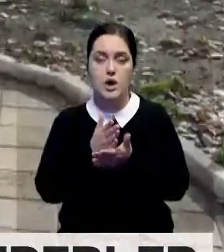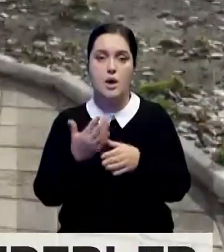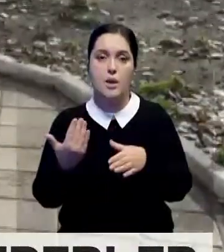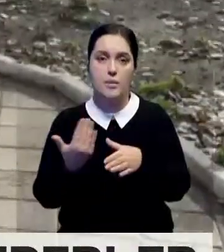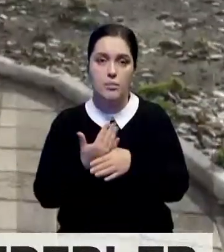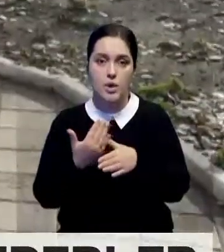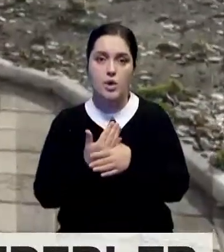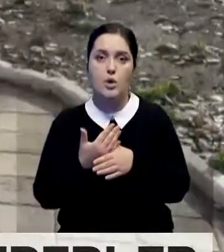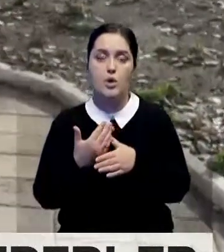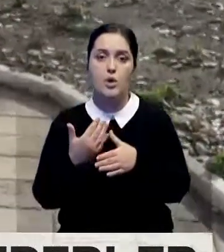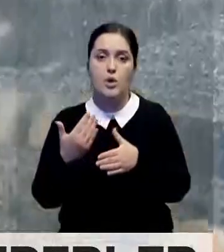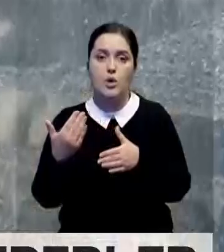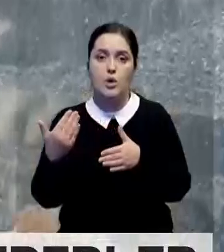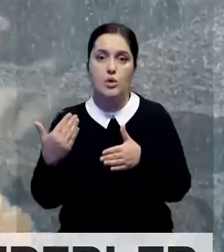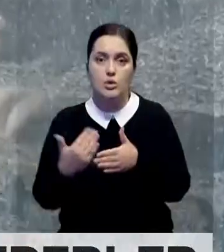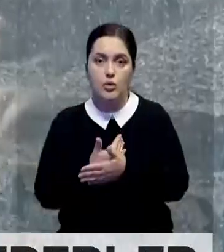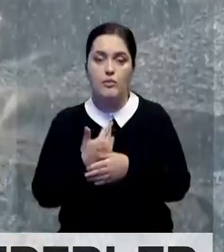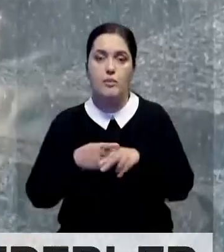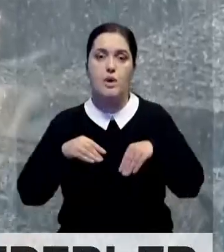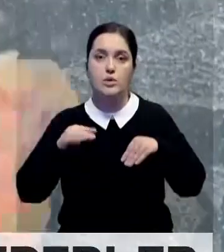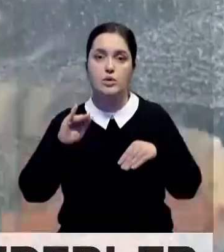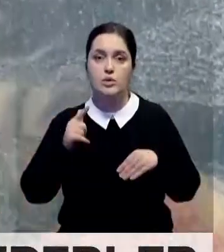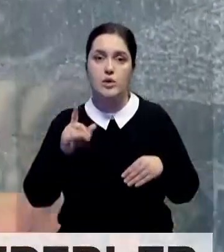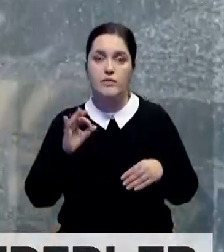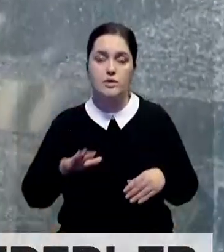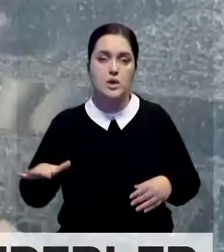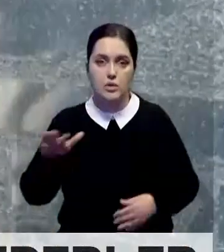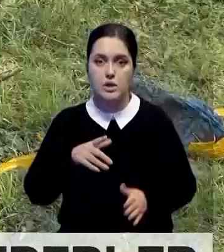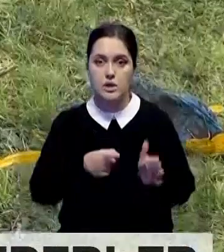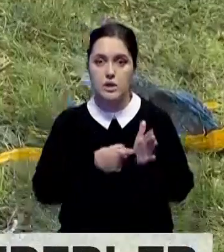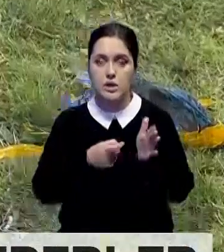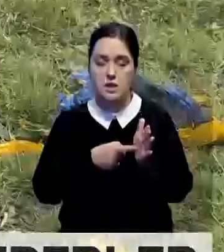волонтеры. Новую сосновую аллею высадили в юго-восточном районе Караганды.